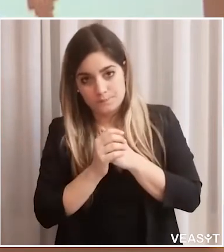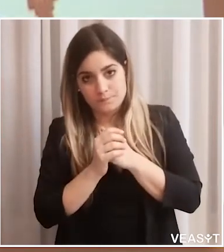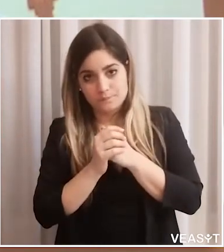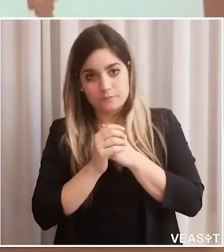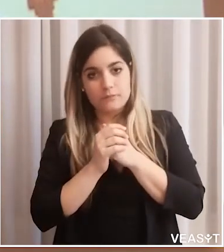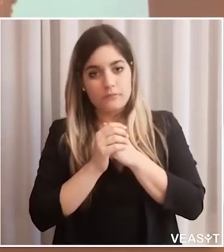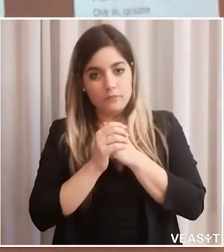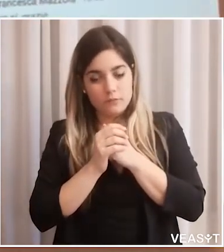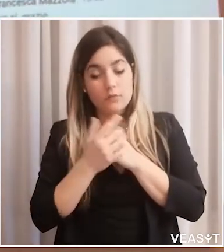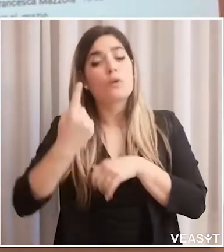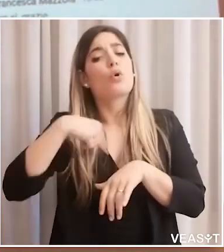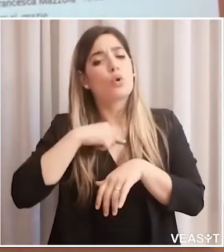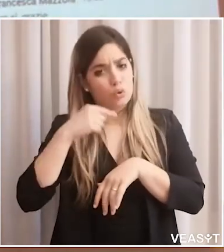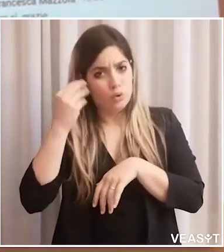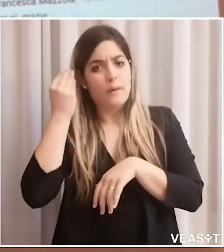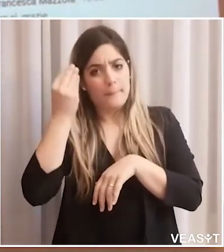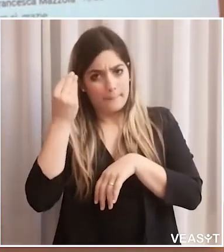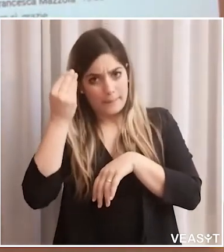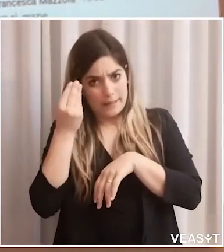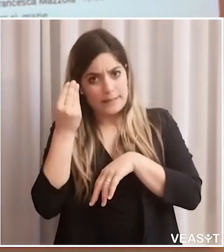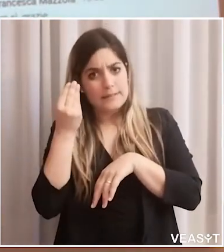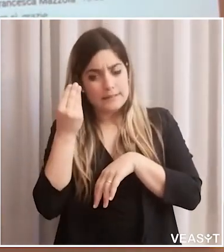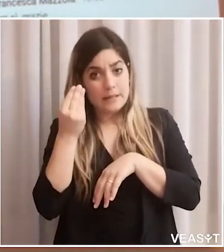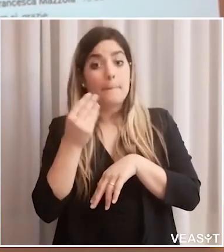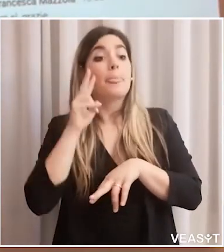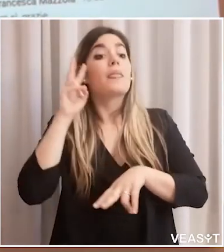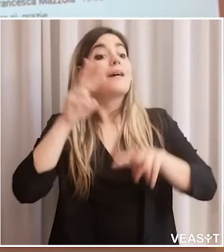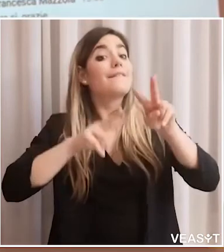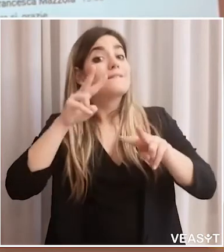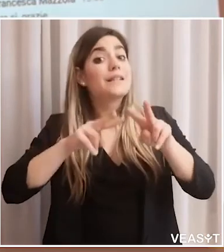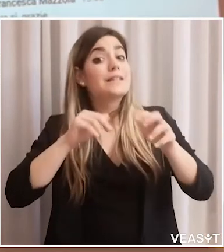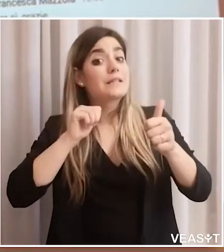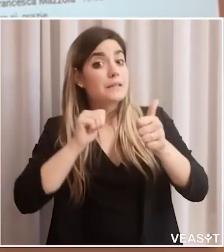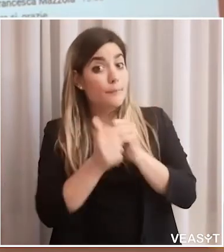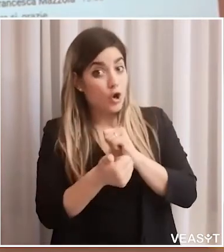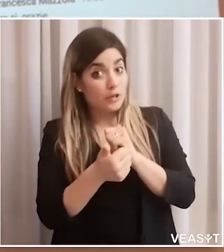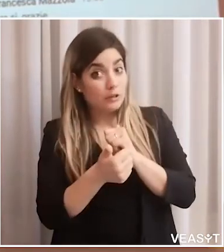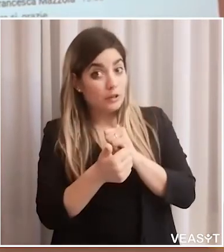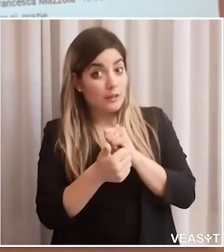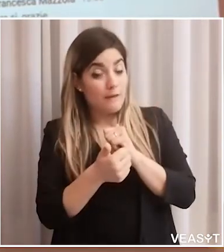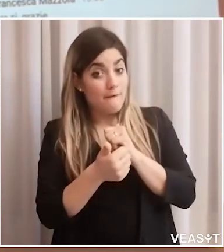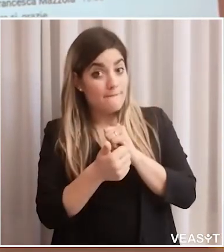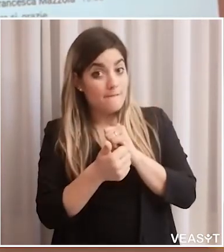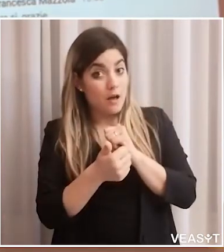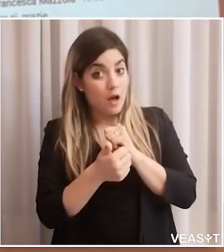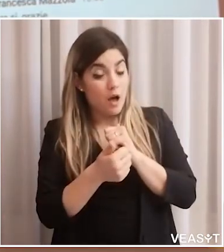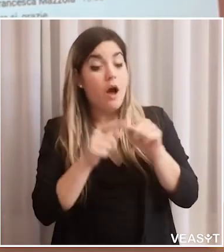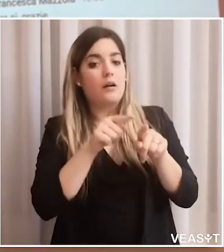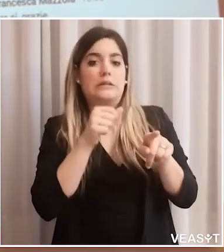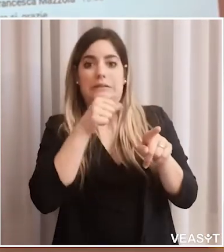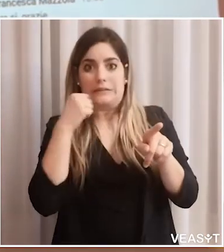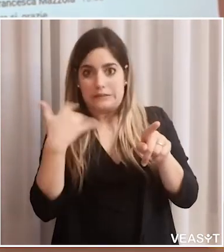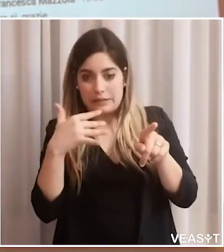prestazioni che prima ricordavano. In ragione di quanto ho detto, noi riteniamo, noi